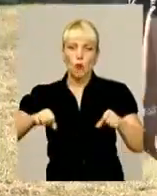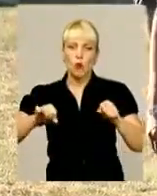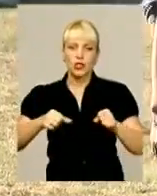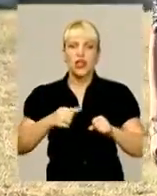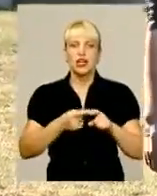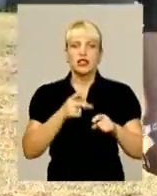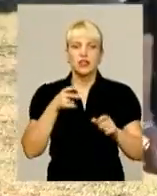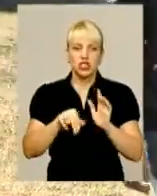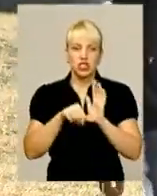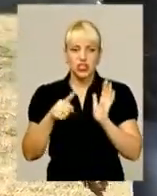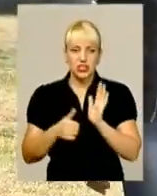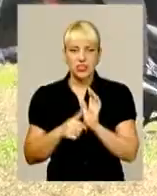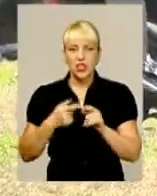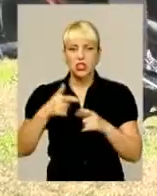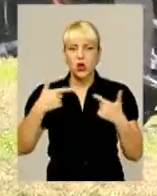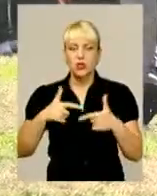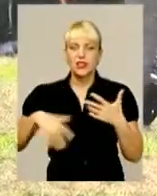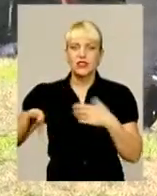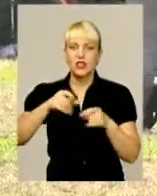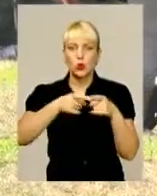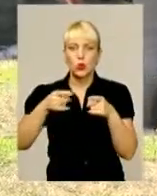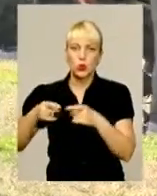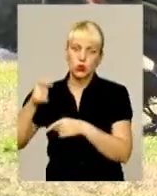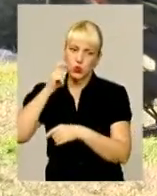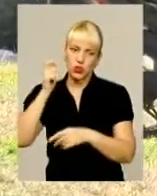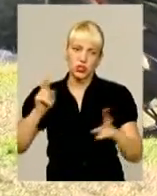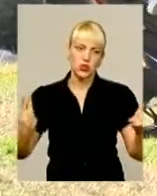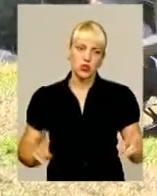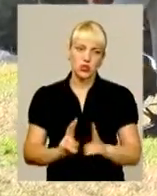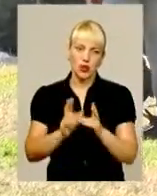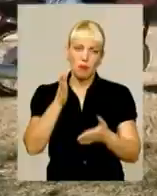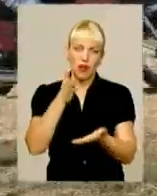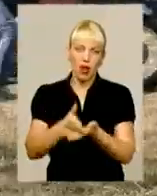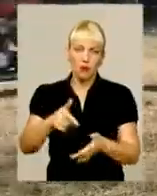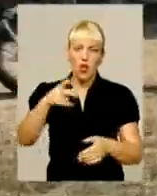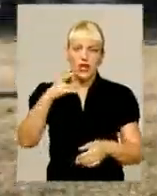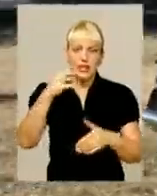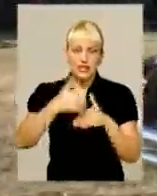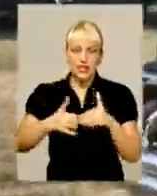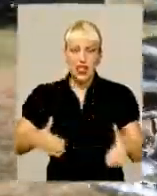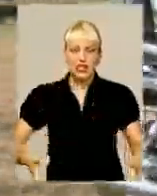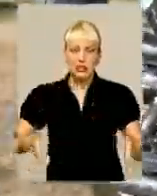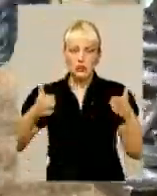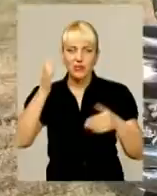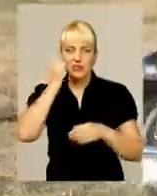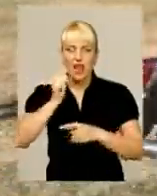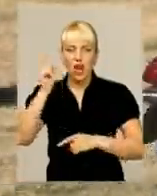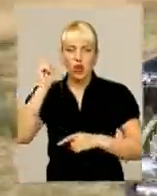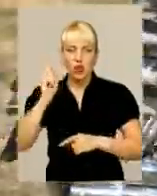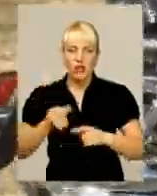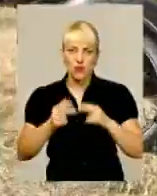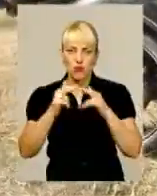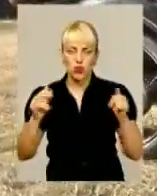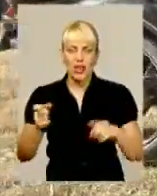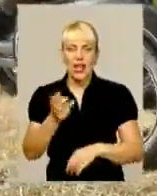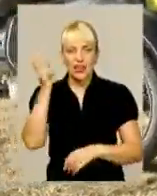2016». Гостей з усіх куточків України зустрічали прямісінько серед мурів стародавньої фортеці. Київ, Одеса,